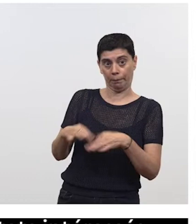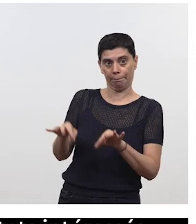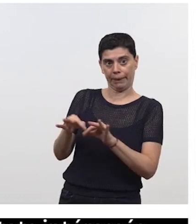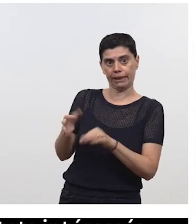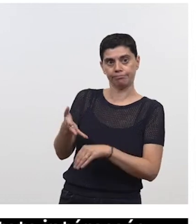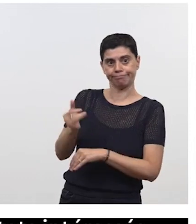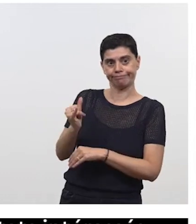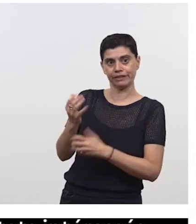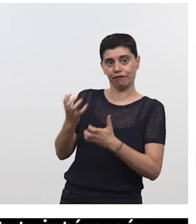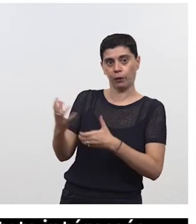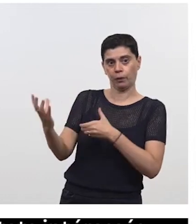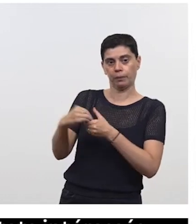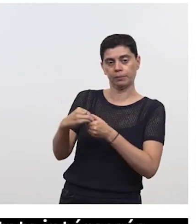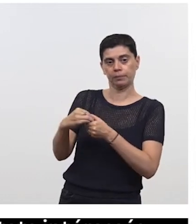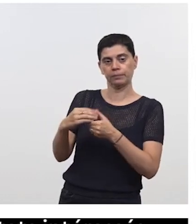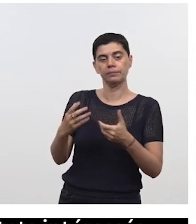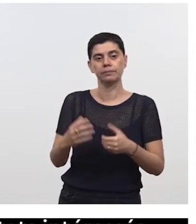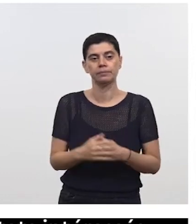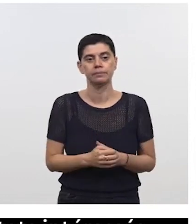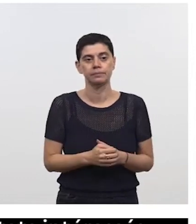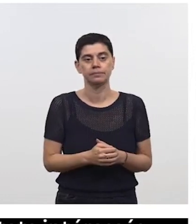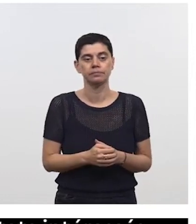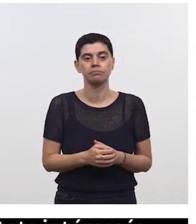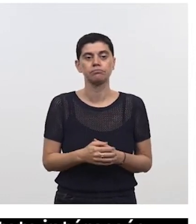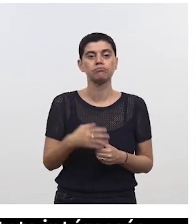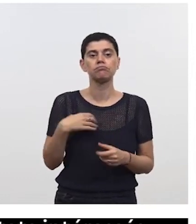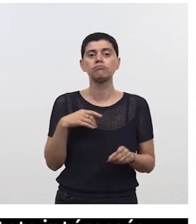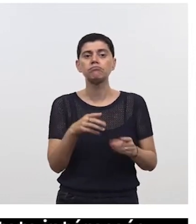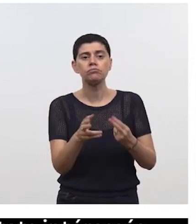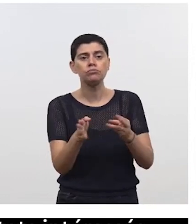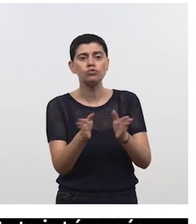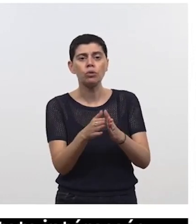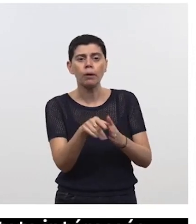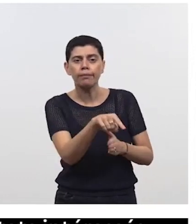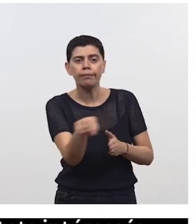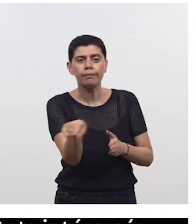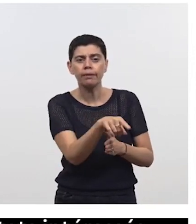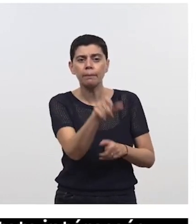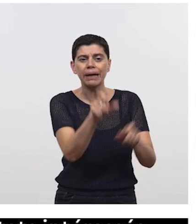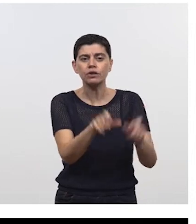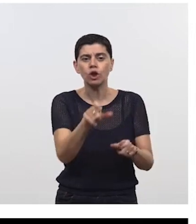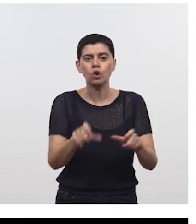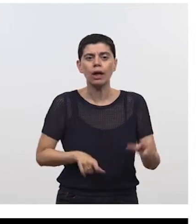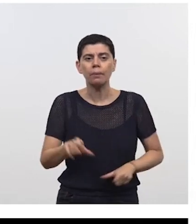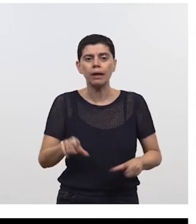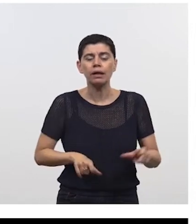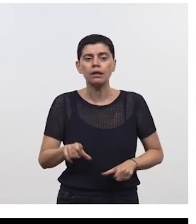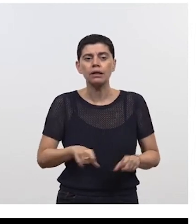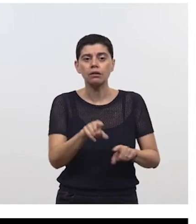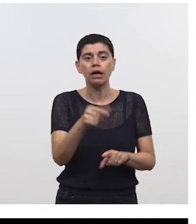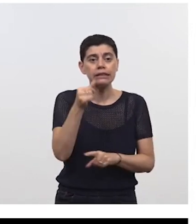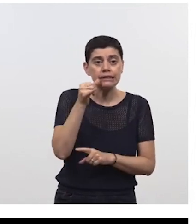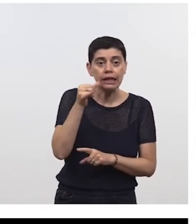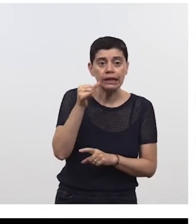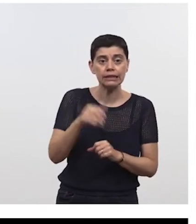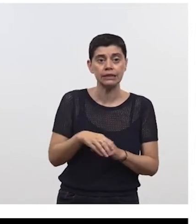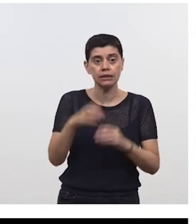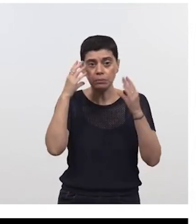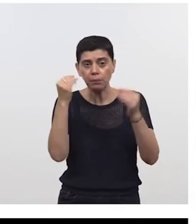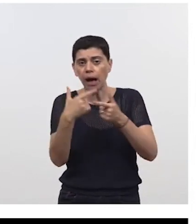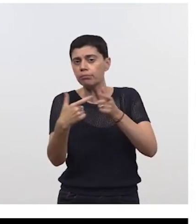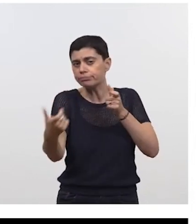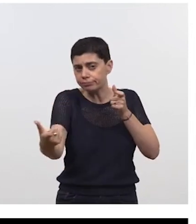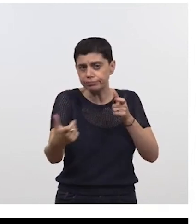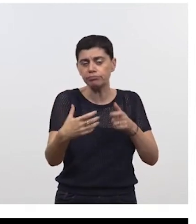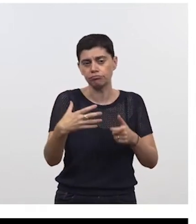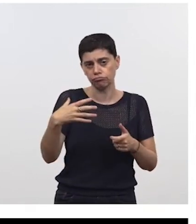mais je m'adresse à mes collaborateurs, on peut déjà les nommer, oui, l'Italie, les Pays-Bas, etc. Donc